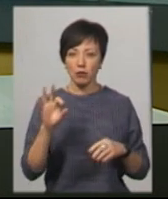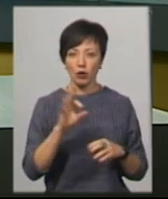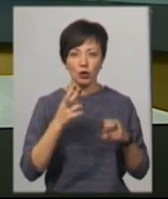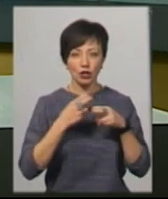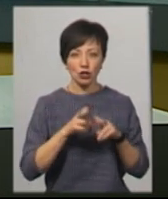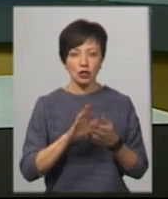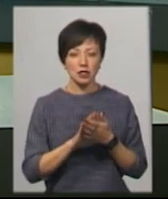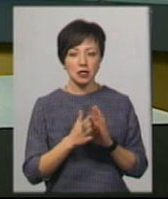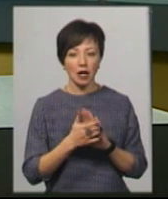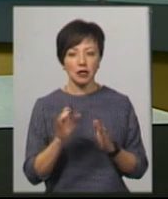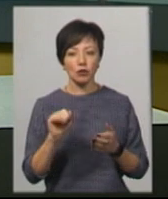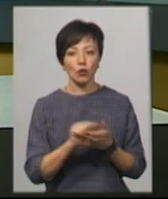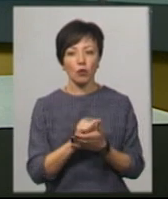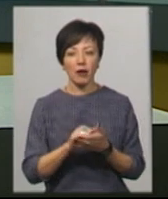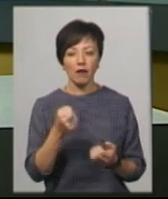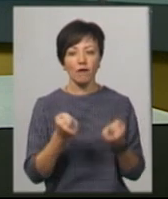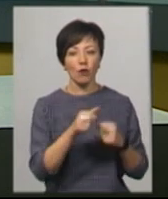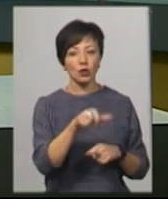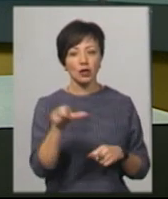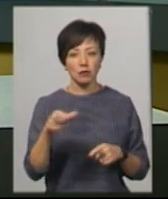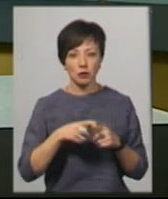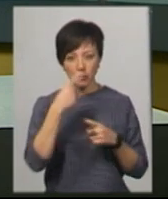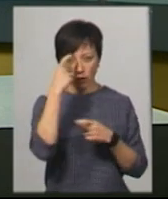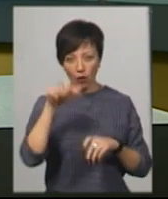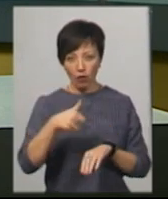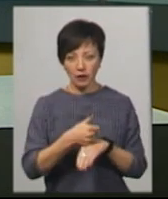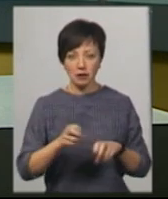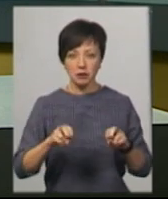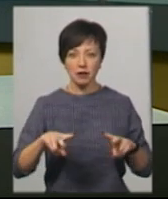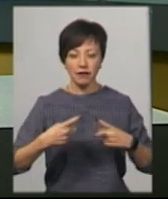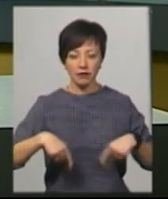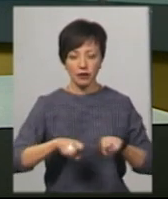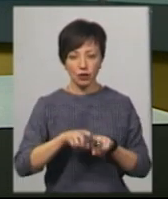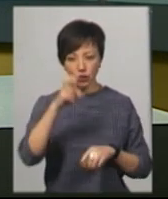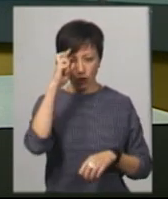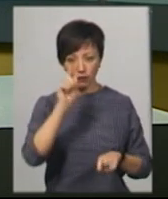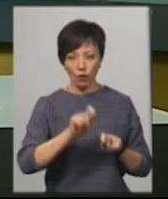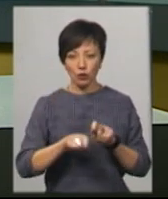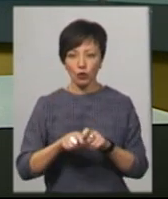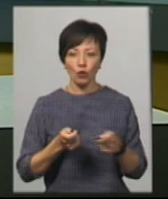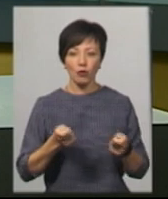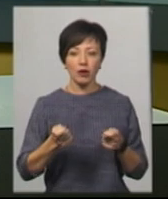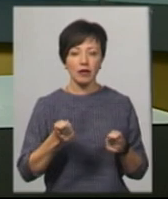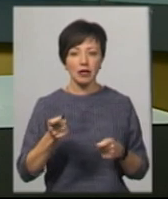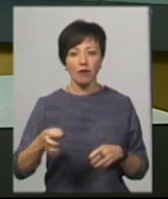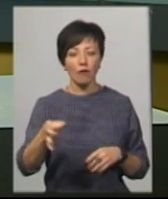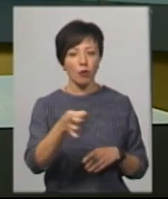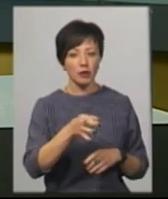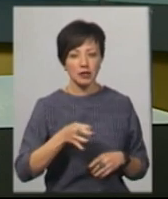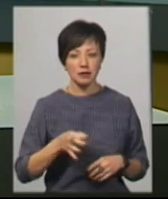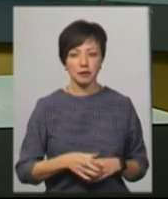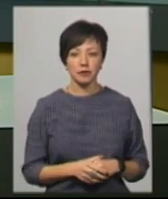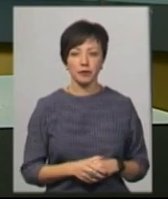технічний стан та документи водіїв. Про це повідомив головний спеціаліст відділу державного контролю управління на Хмельниччині Сергій